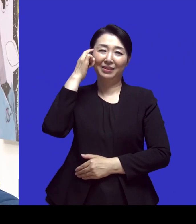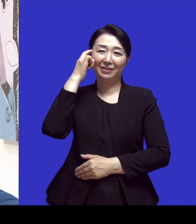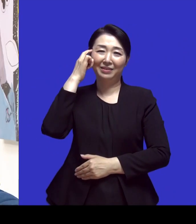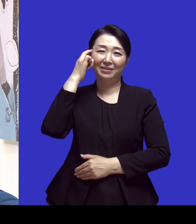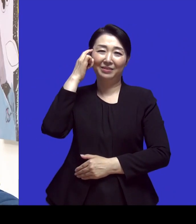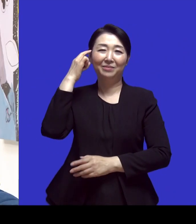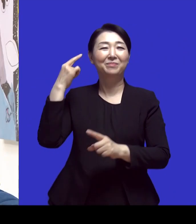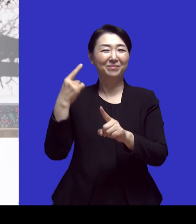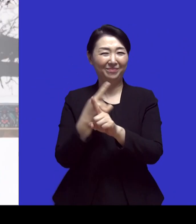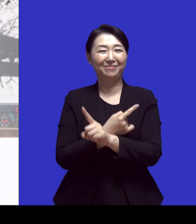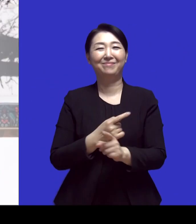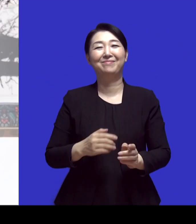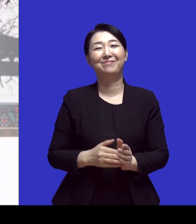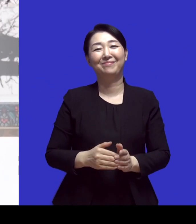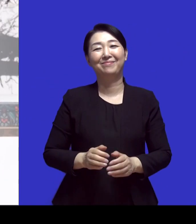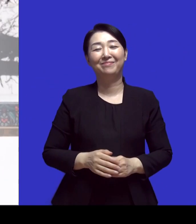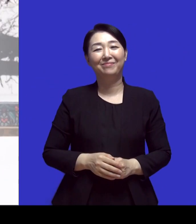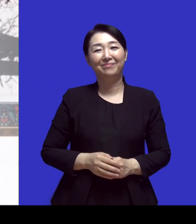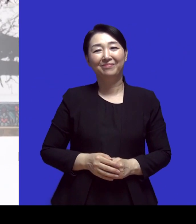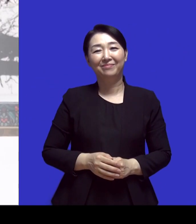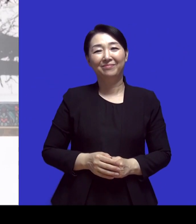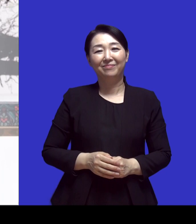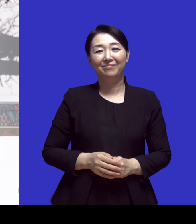그런 생각이 들더라고요 그래서